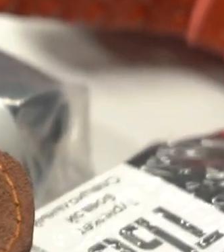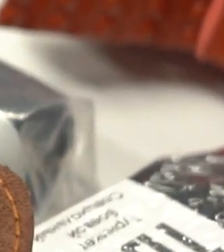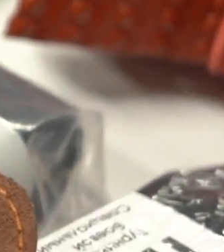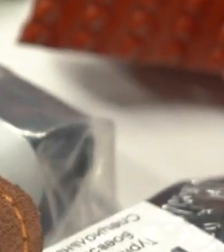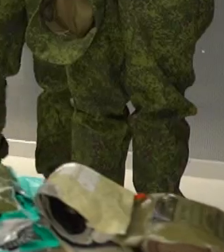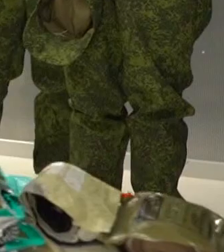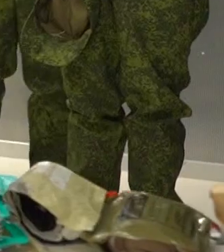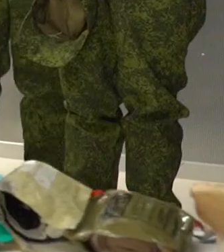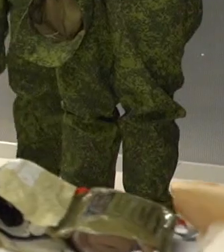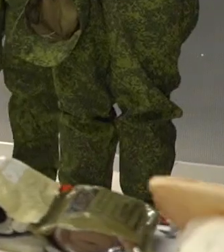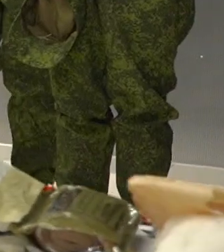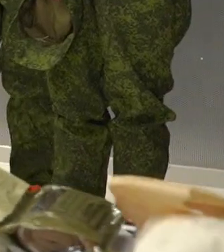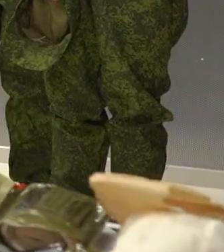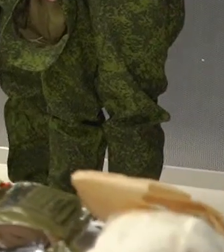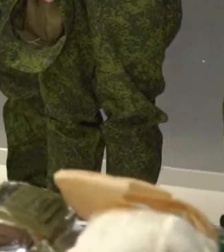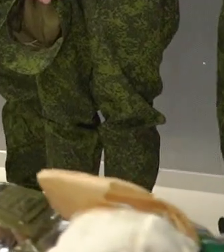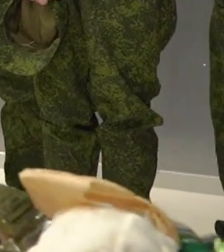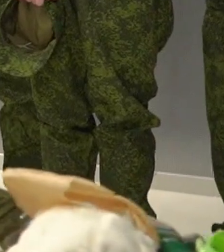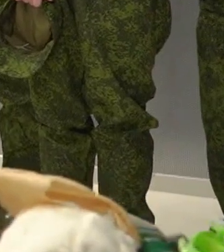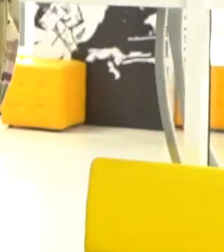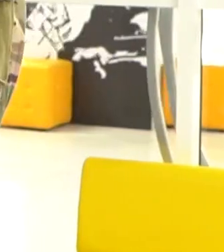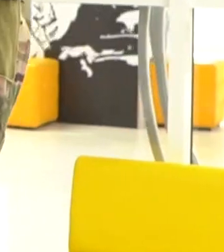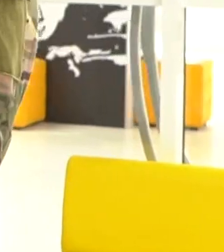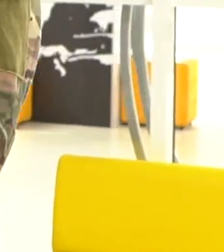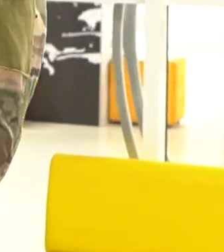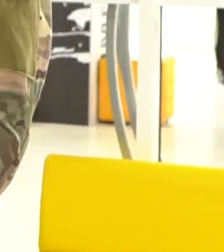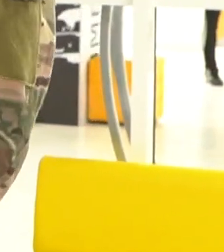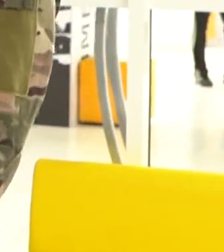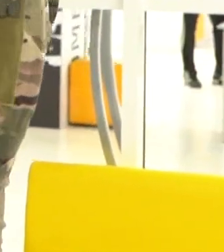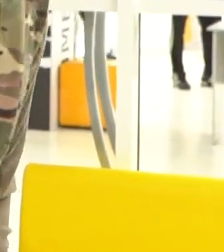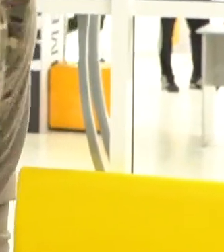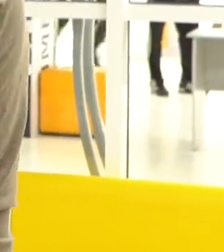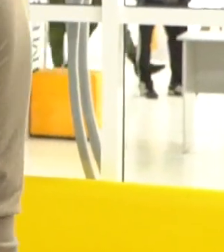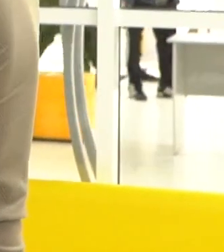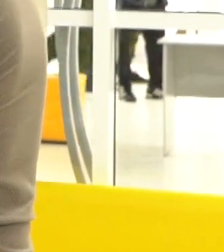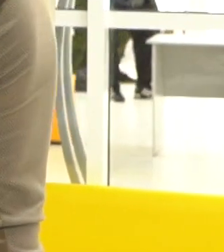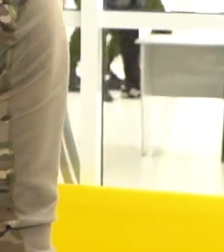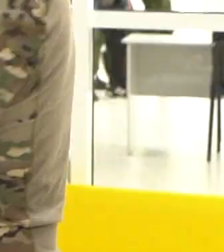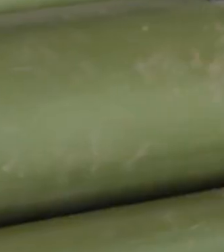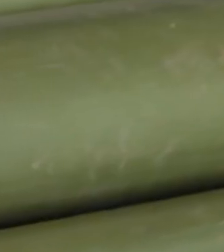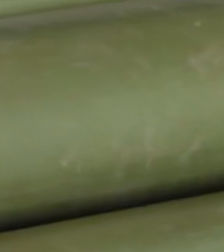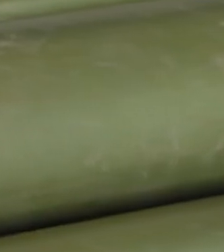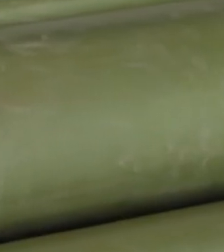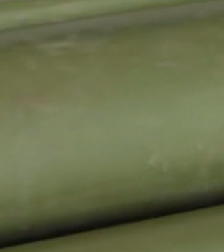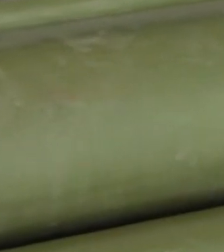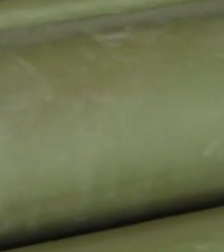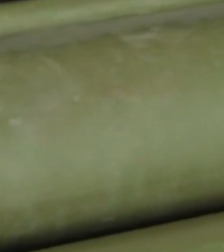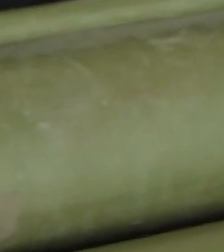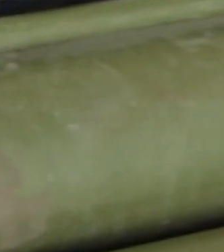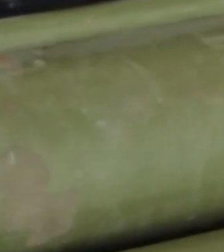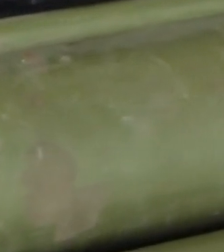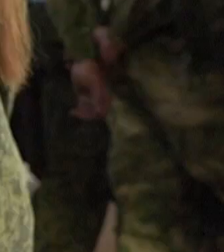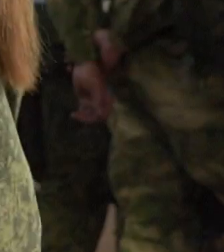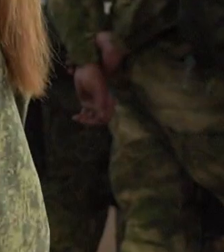азы. Совсем скоро будущим защитникам Отечества предстоит изучить все тонкости армейского ремесла. Помимо знакомства с принципами